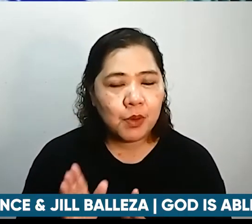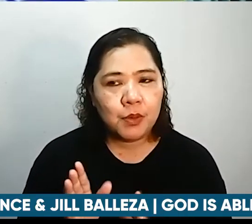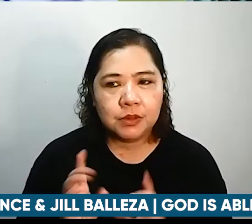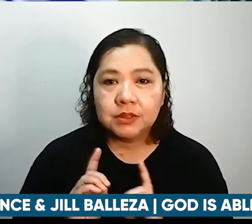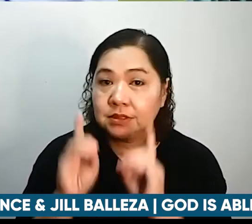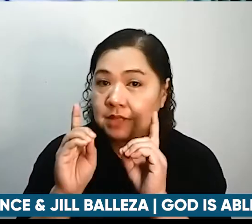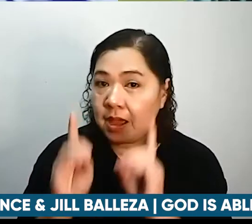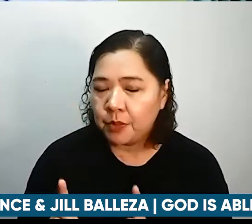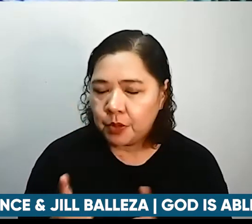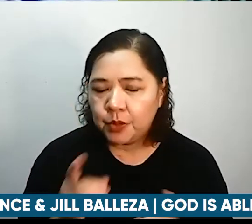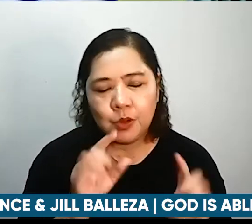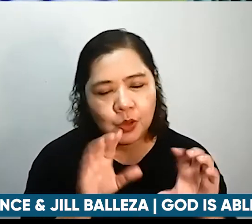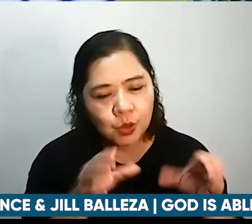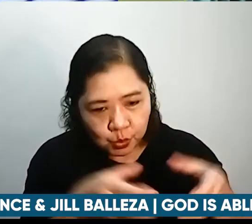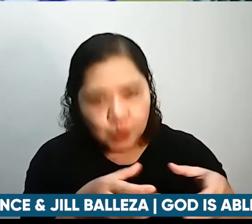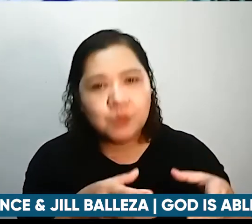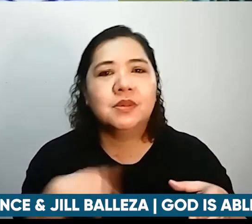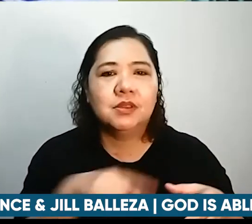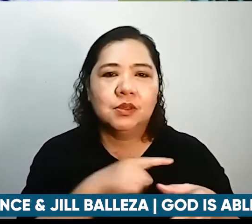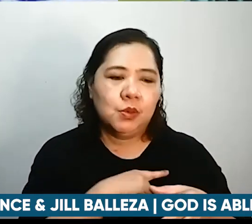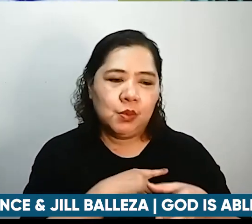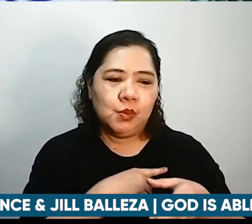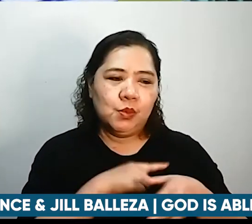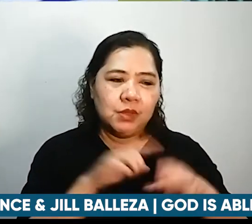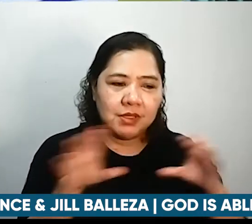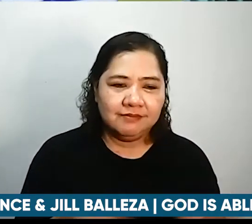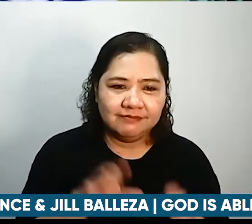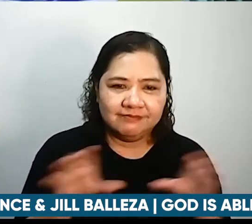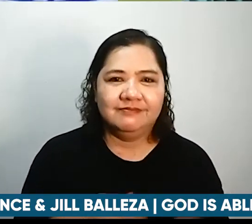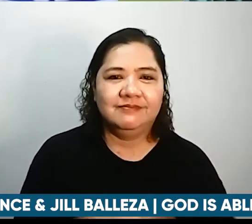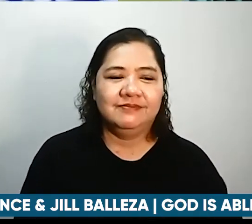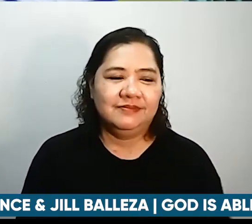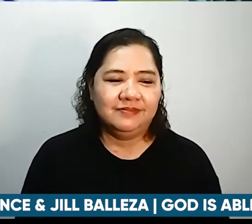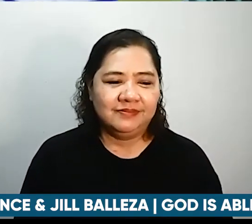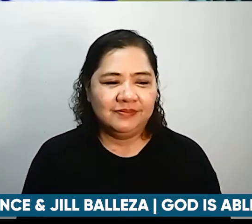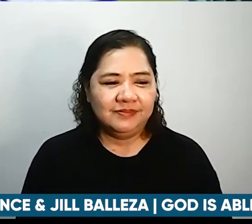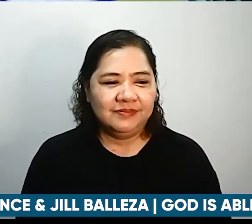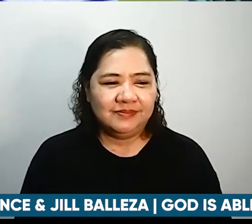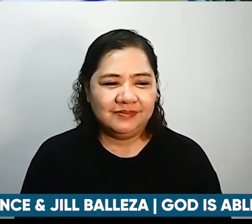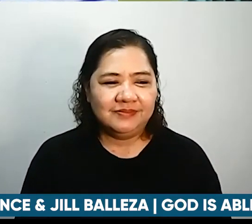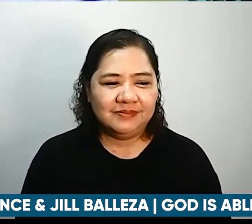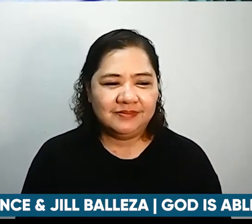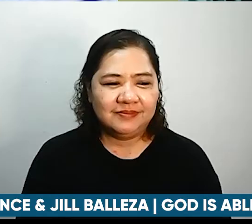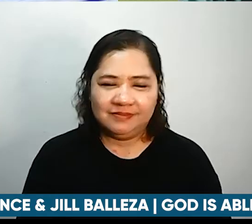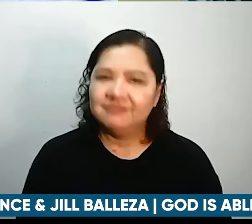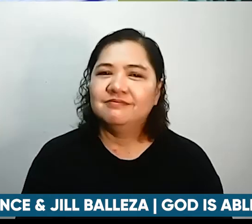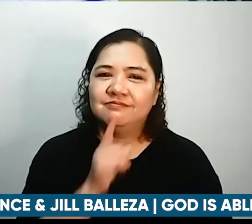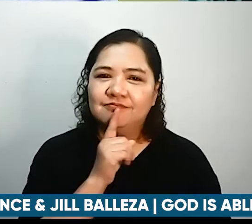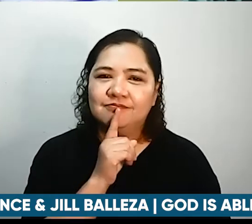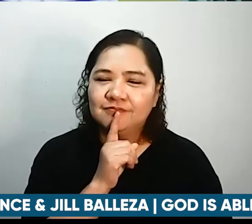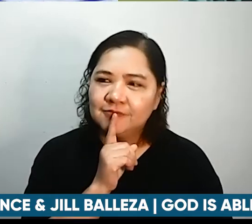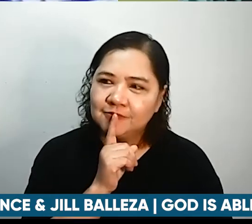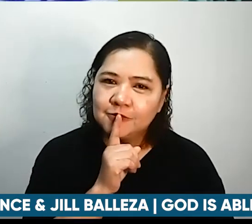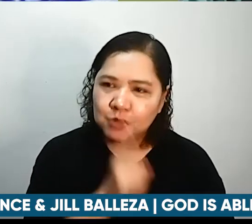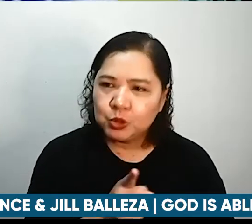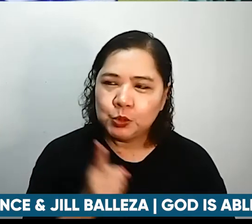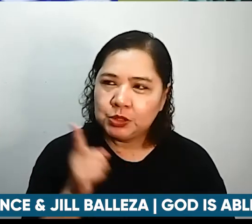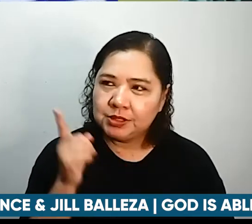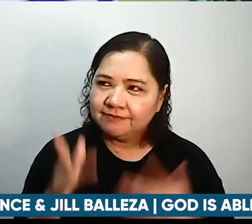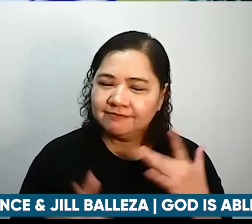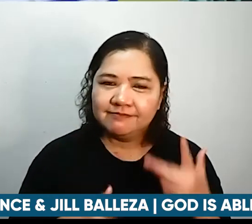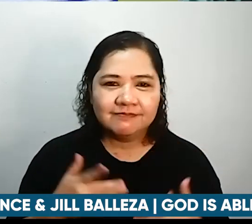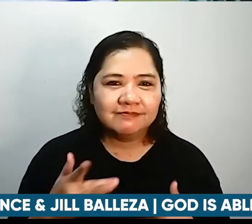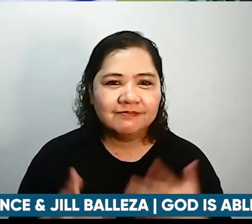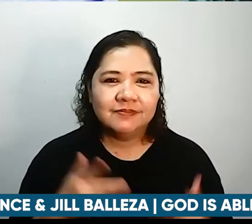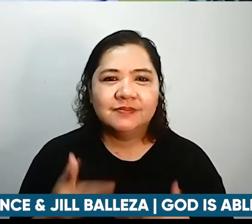ina-under namin disciple na nakakatawa yan I pray that the Lord will open a lot of hearts